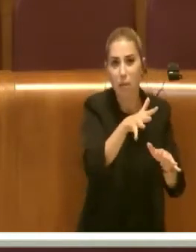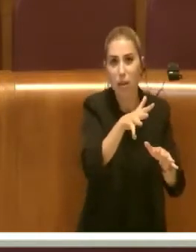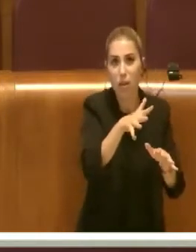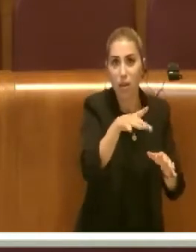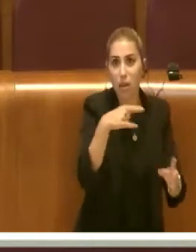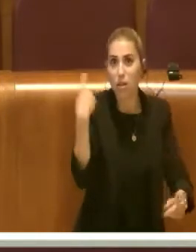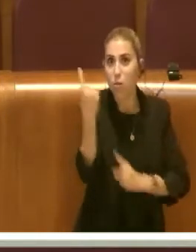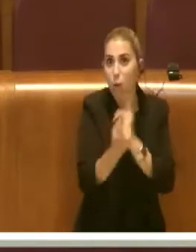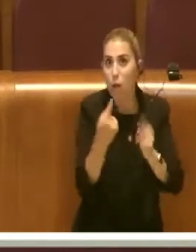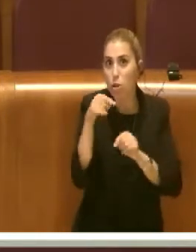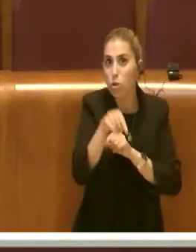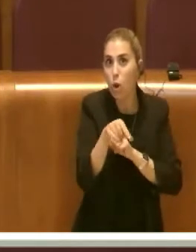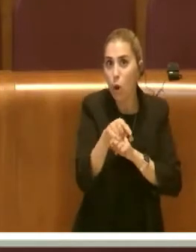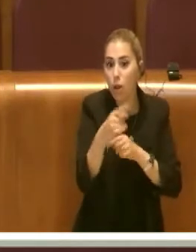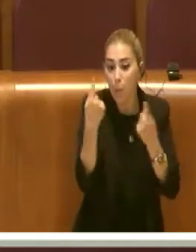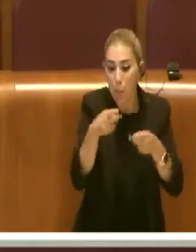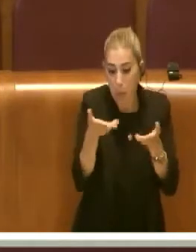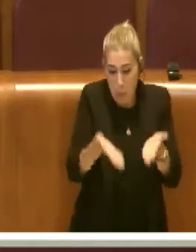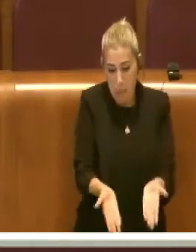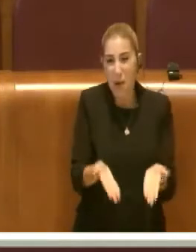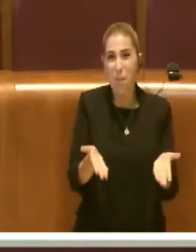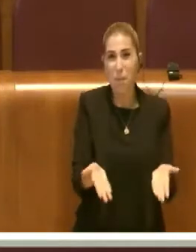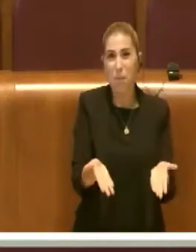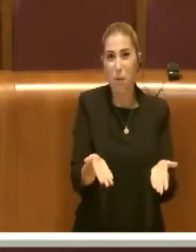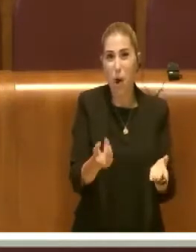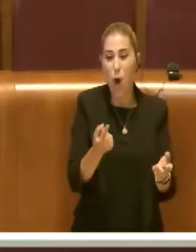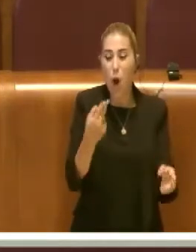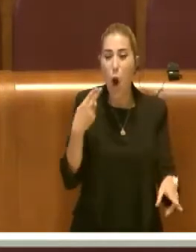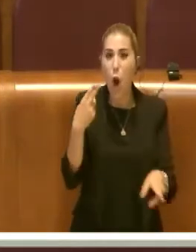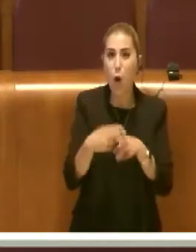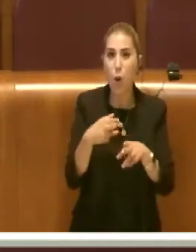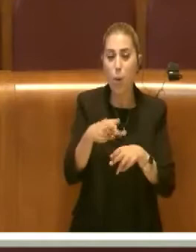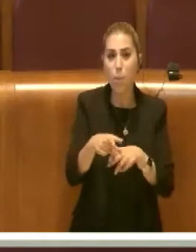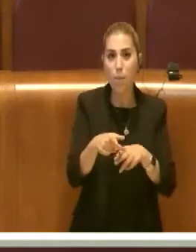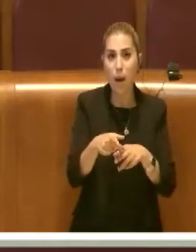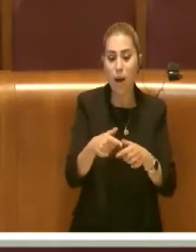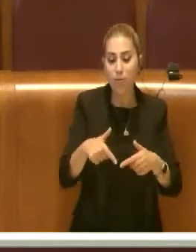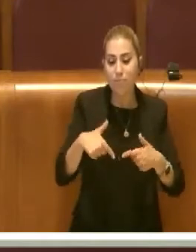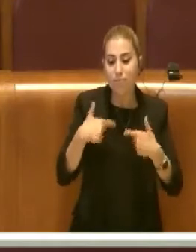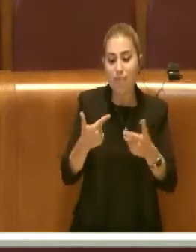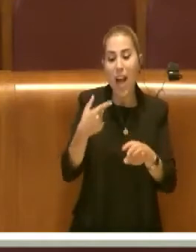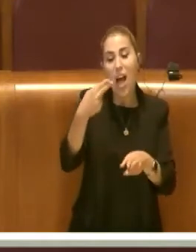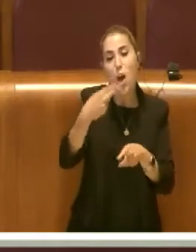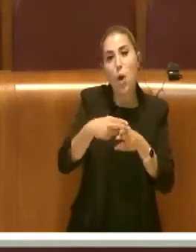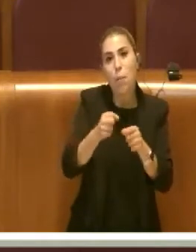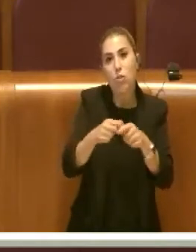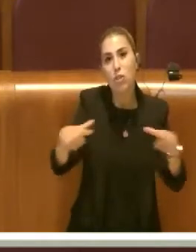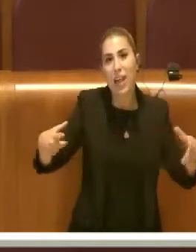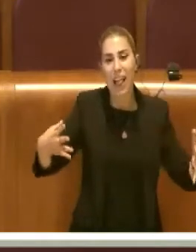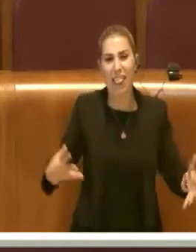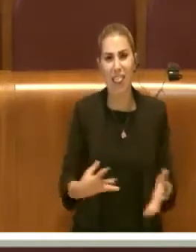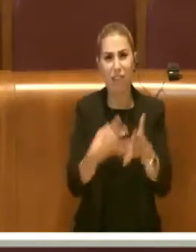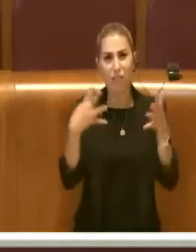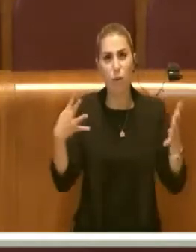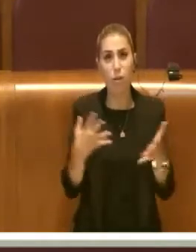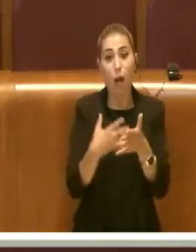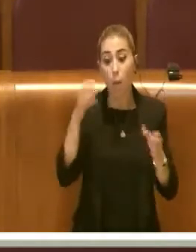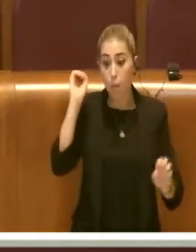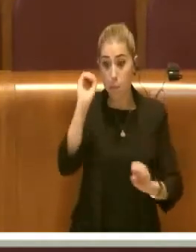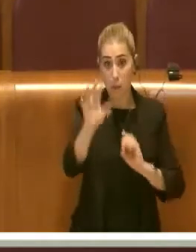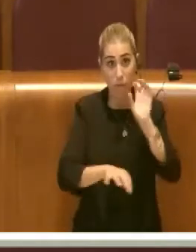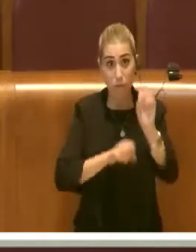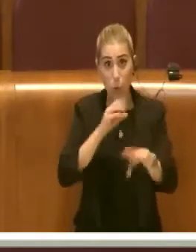momenti, come sta avvenendo in questo momento a Roma, genera una situazione di difficoltà, in quanto i rifiuti